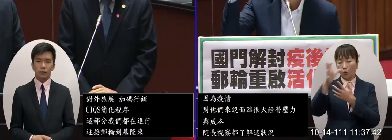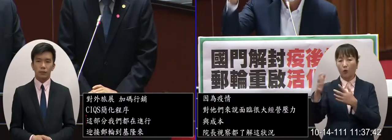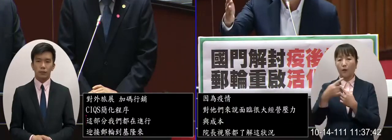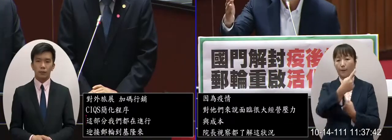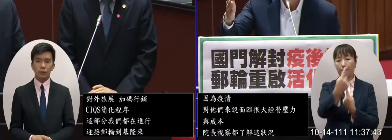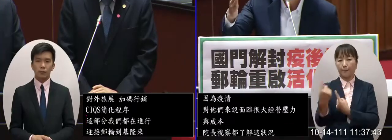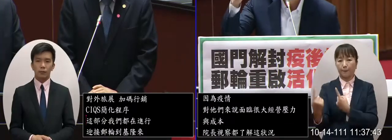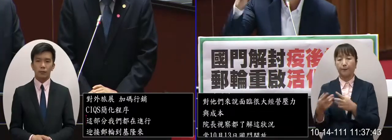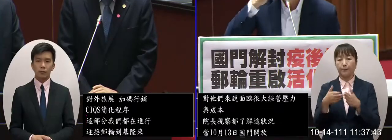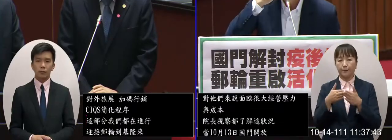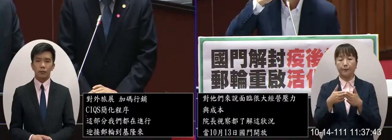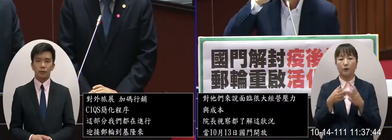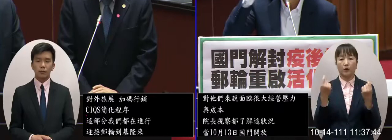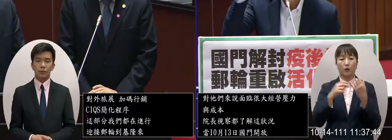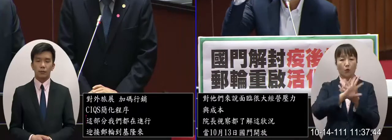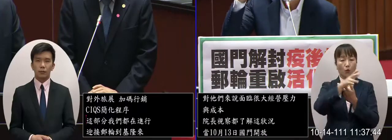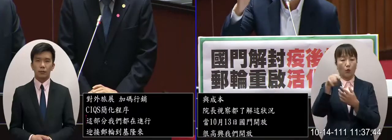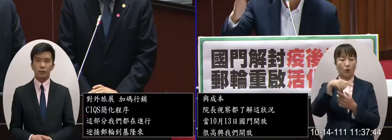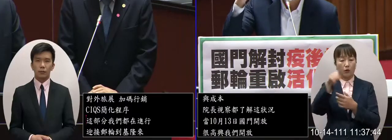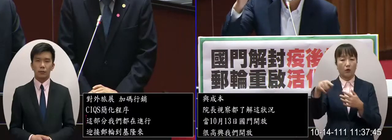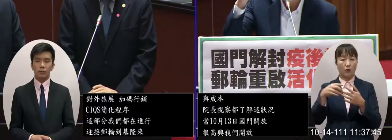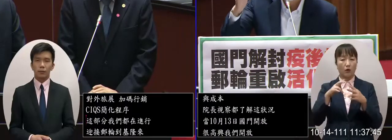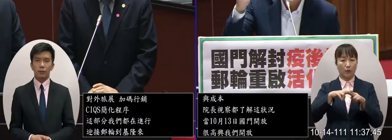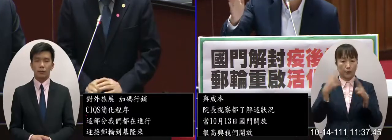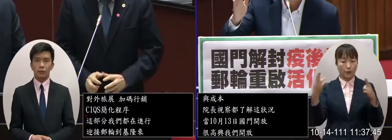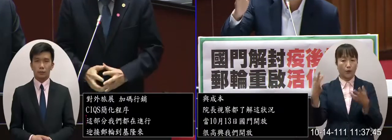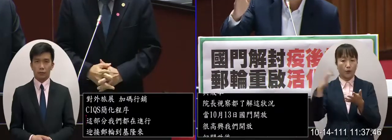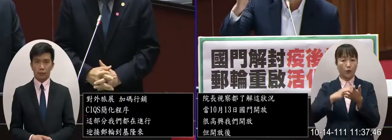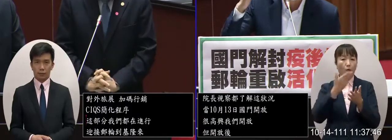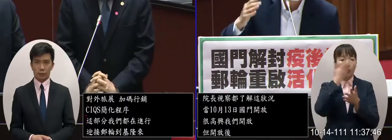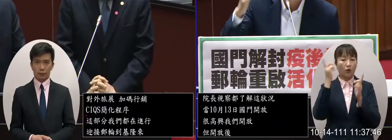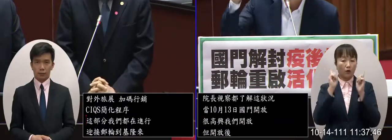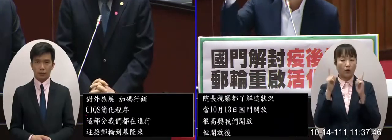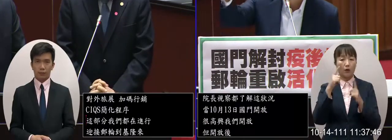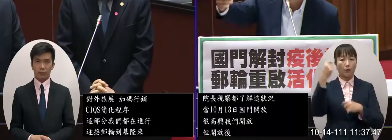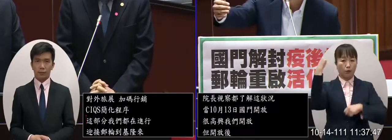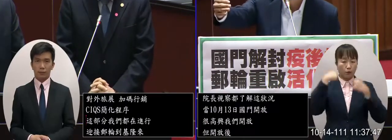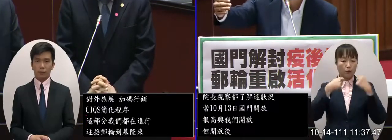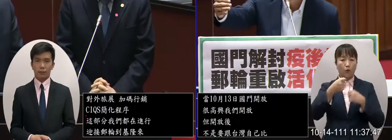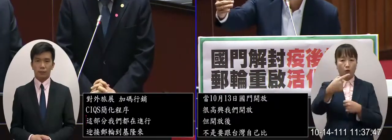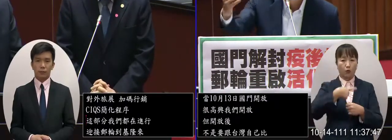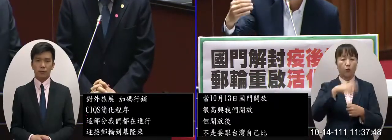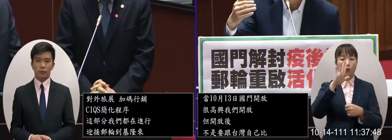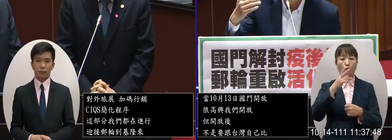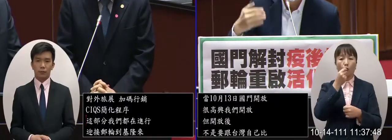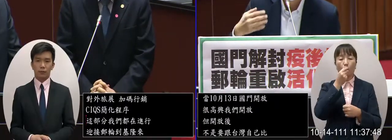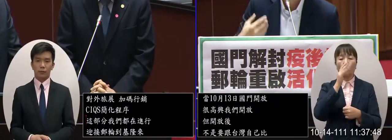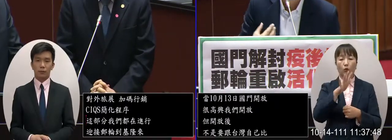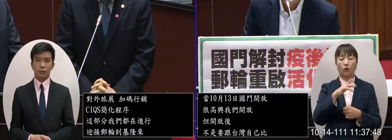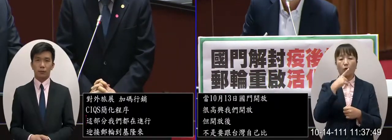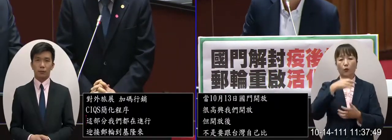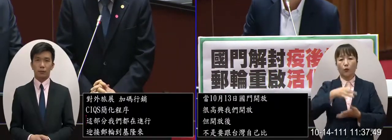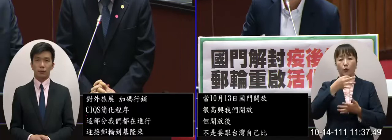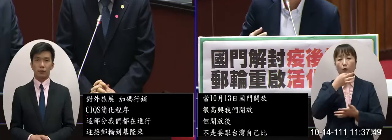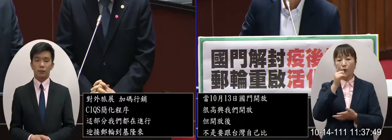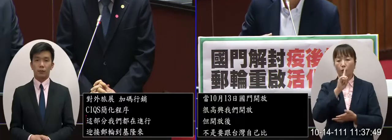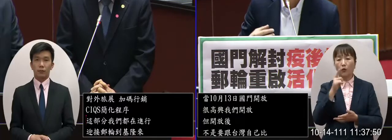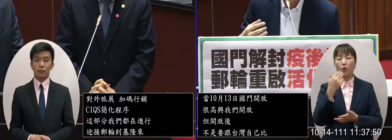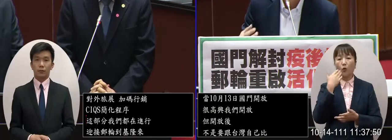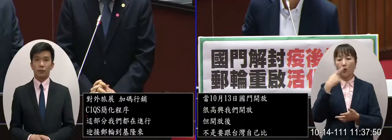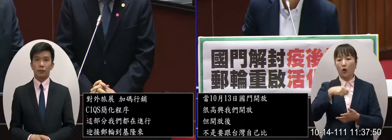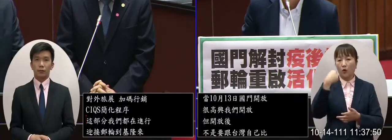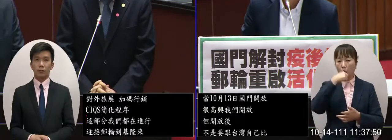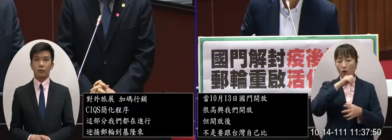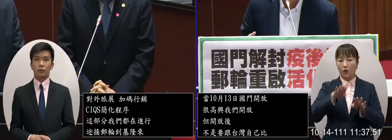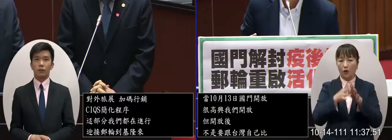他的國家來相比其他國家在國門開放這件事情都比台灣早了一段時間了所以我擔心的一個狀況是當我們